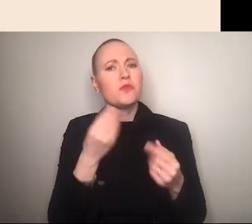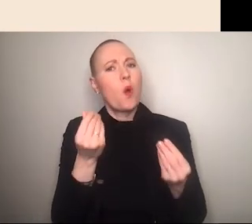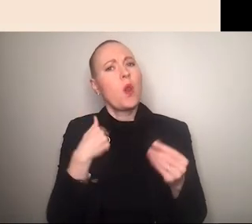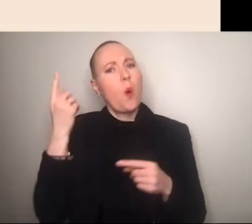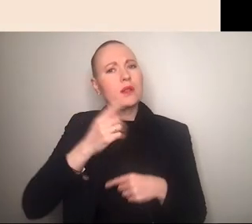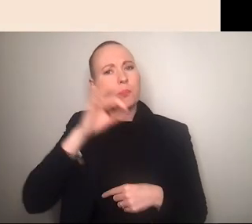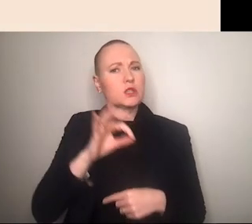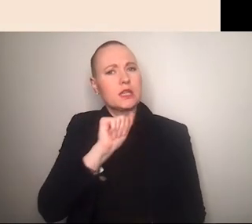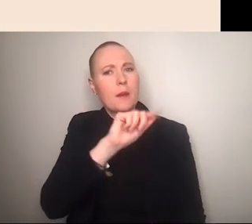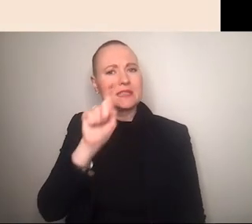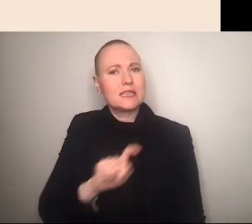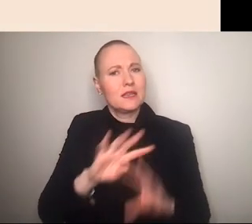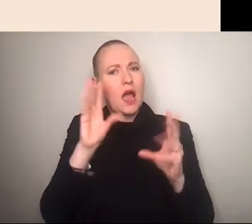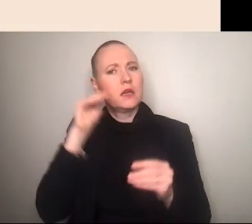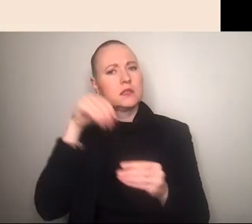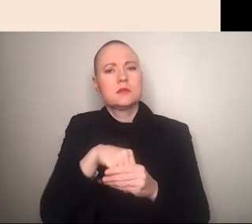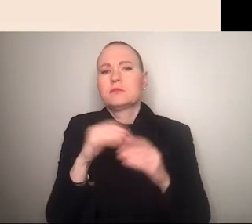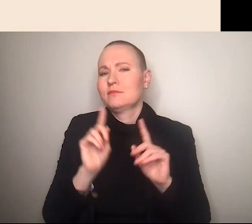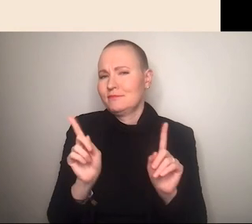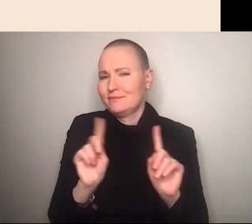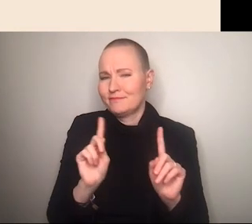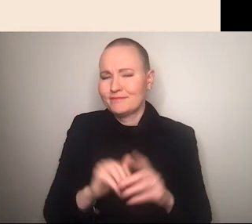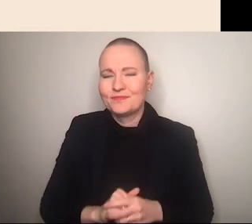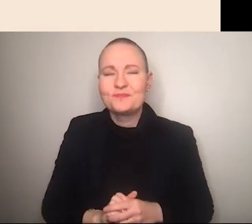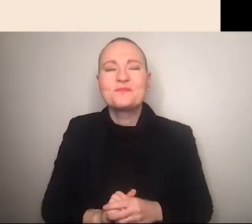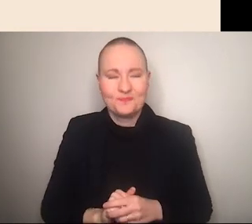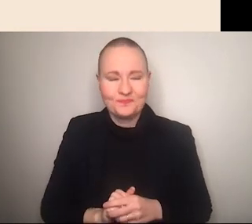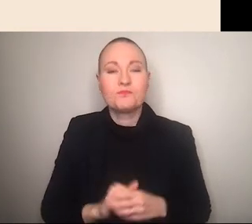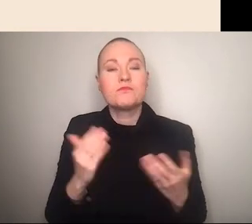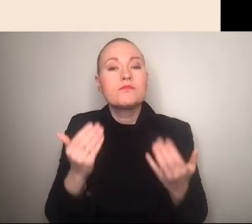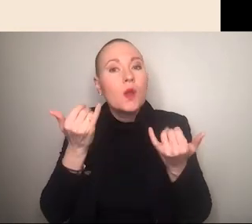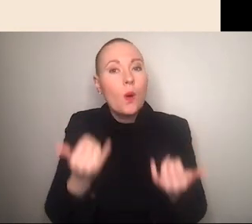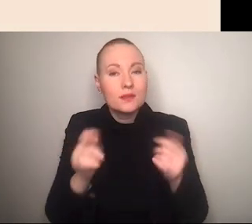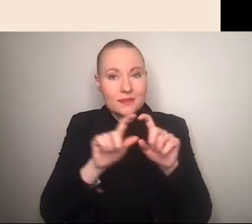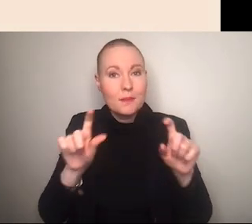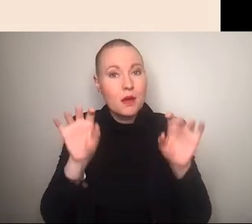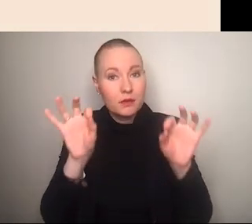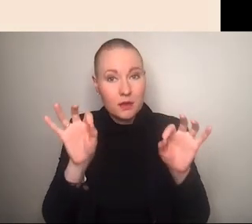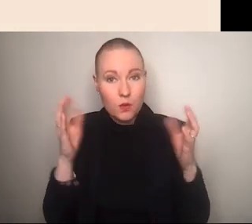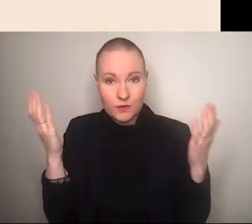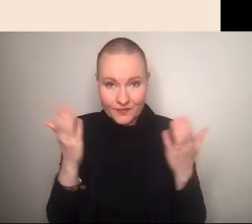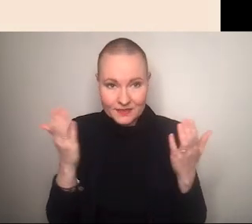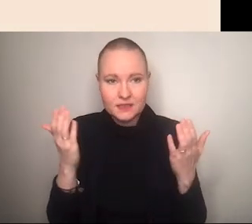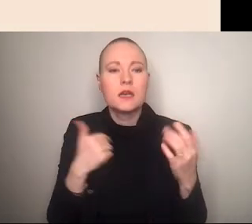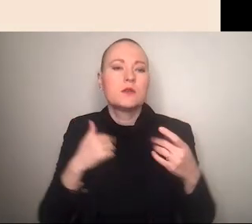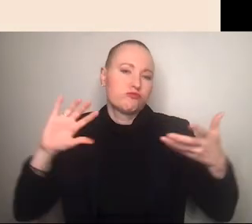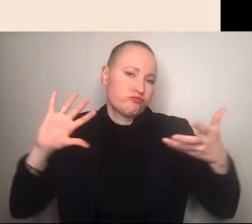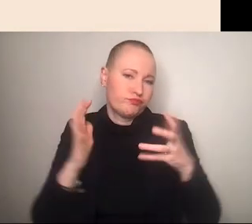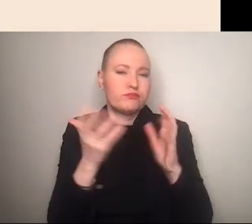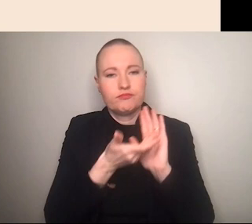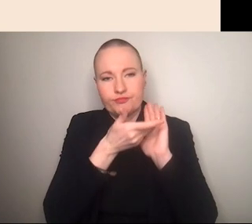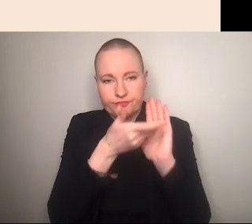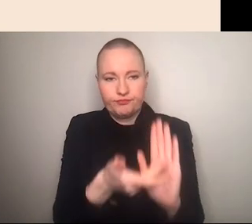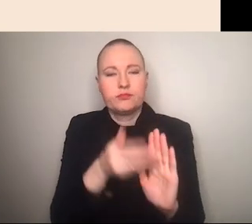vollständigkeit genau worüber wir heute genau sprechen wollen habe ich hier in verschiedene